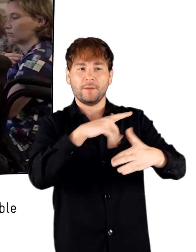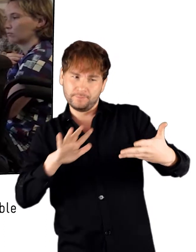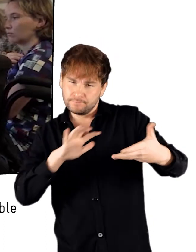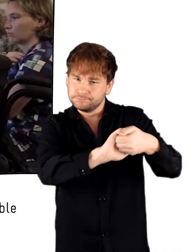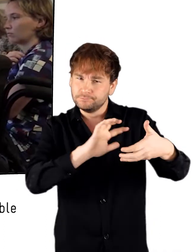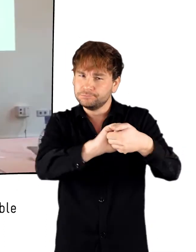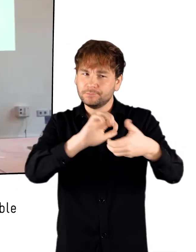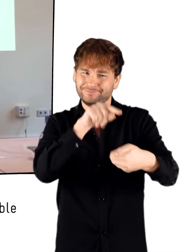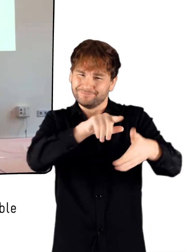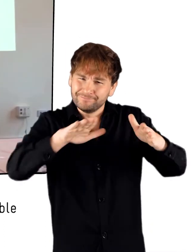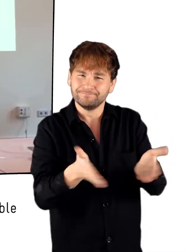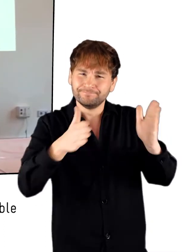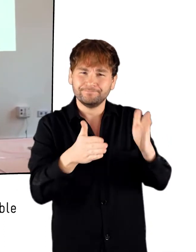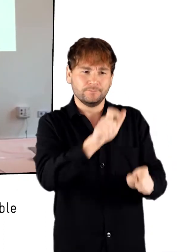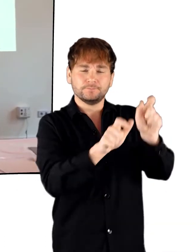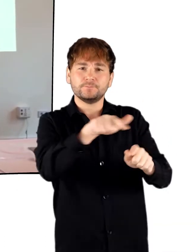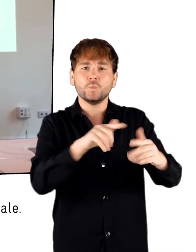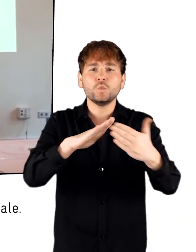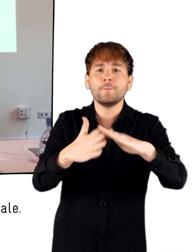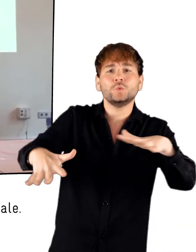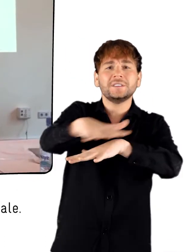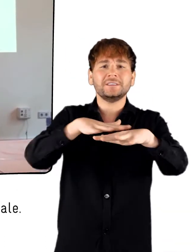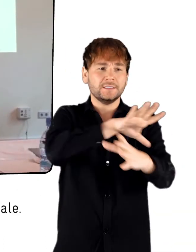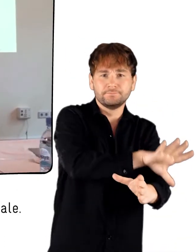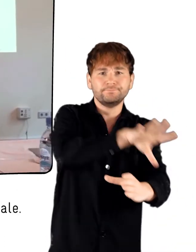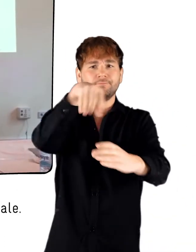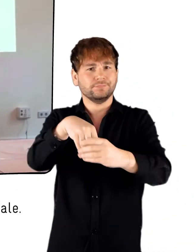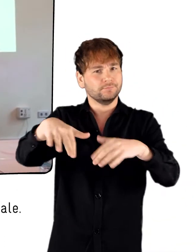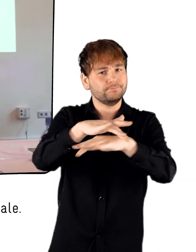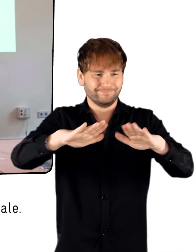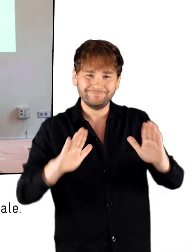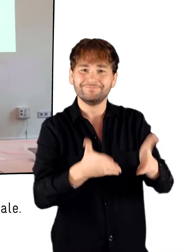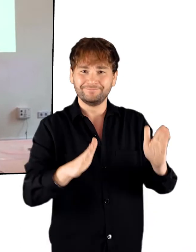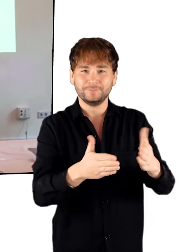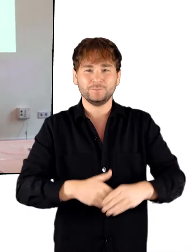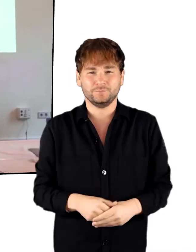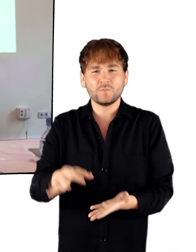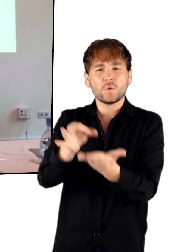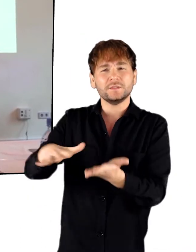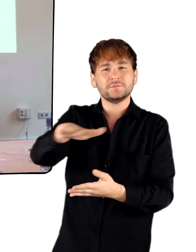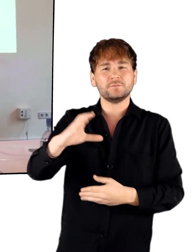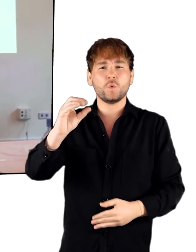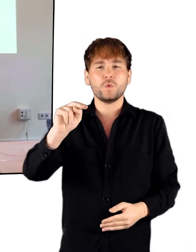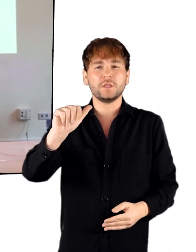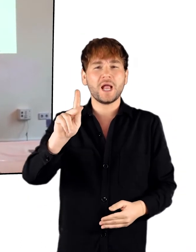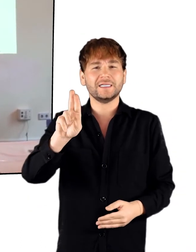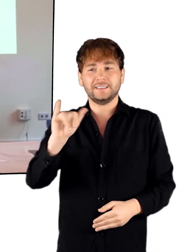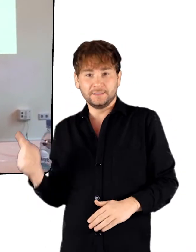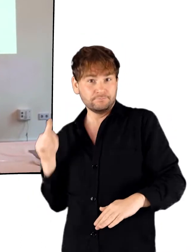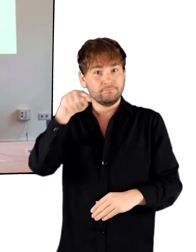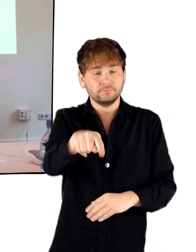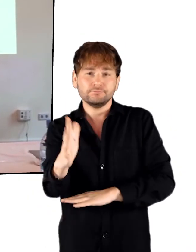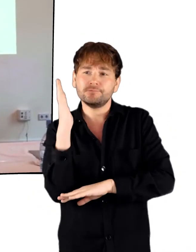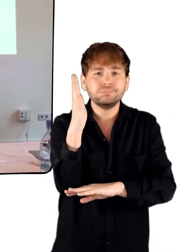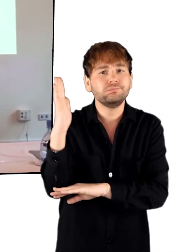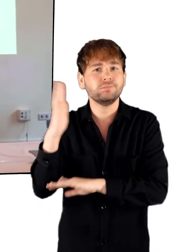groupe cible des personnes en situation de handicap et encourage leur participation à la vie sociale. À Conakry, elle a